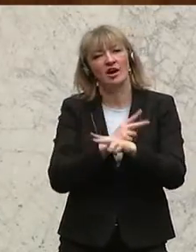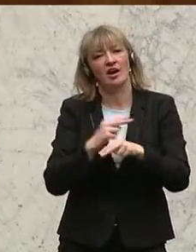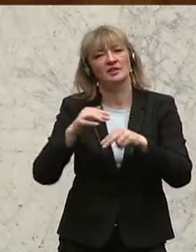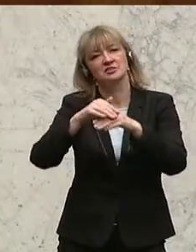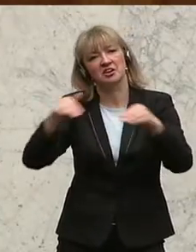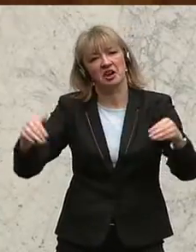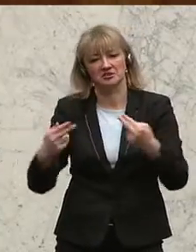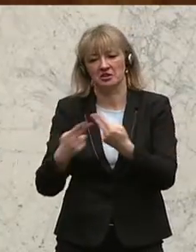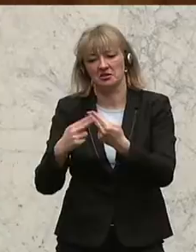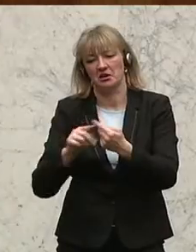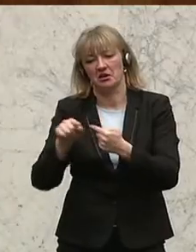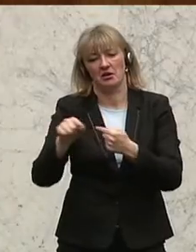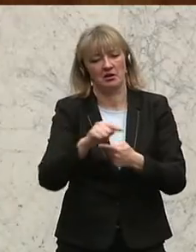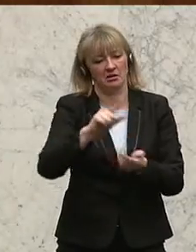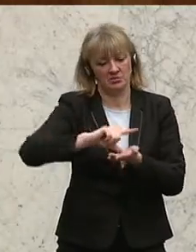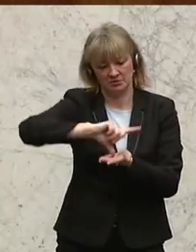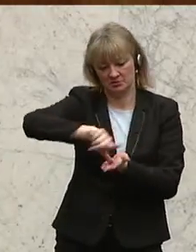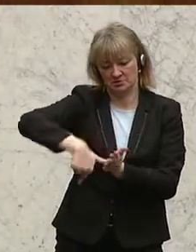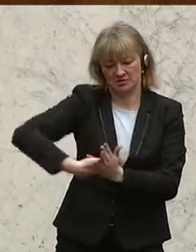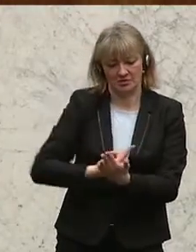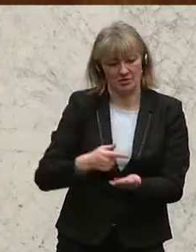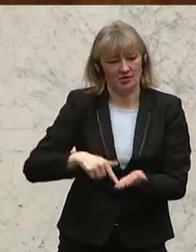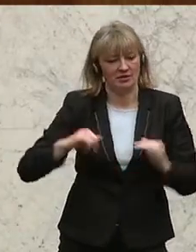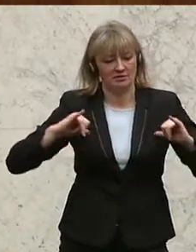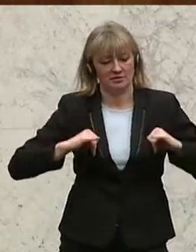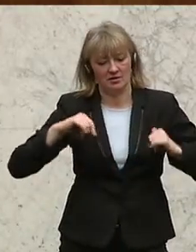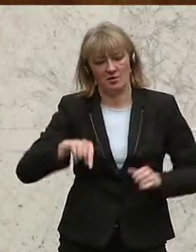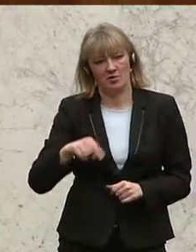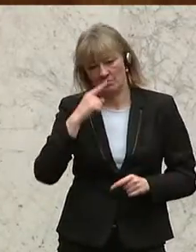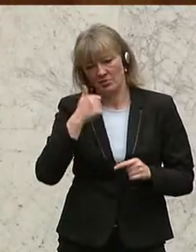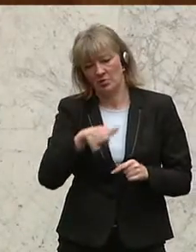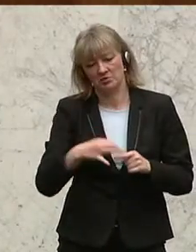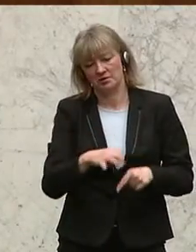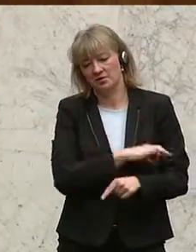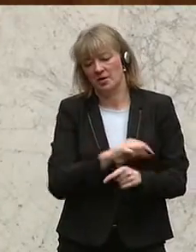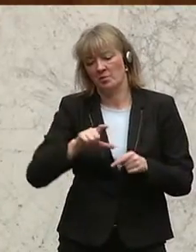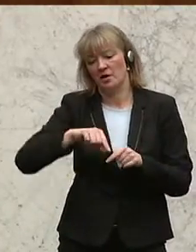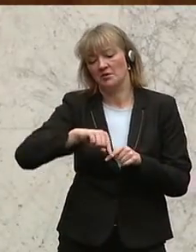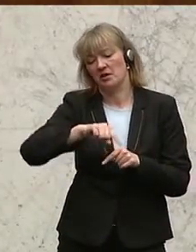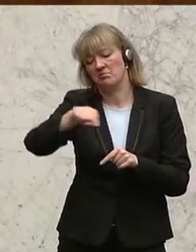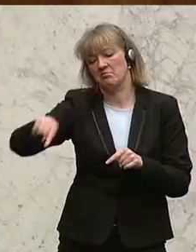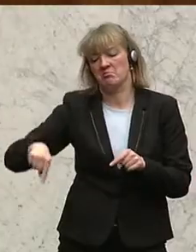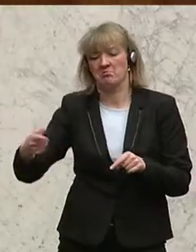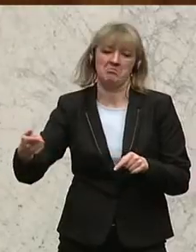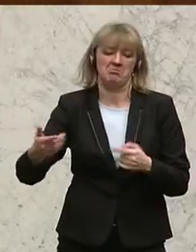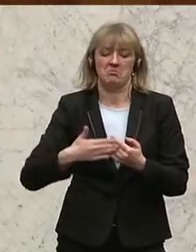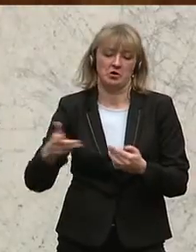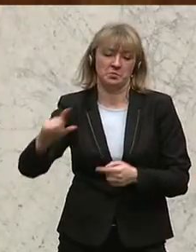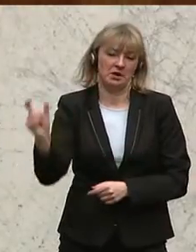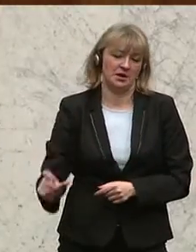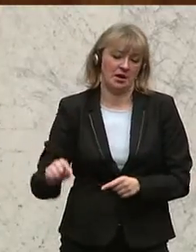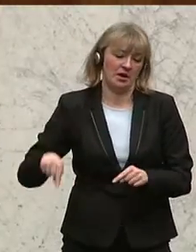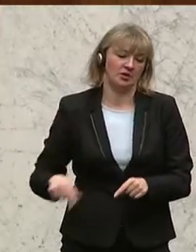Wenn man mit dem Zirkel einsticht in die Tiroler Karte und einen Kreis zieht mit 100 Kilometern, dann ist man entweder gleich in Italien,